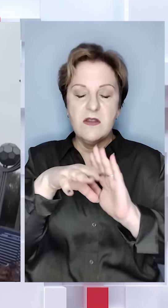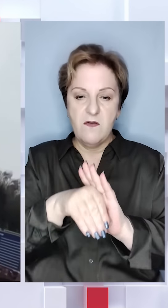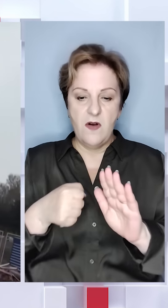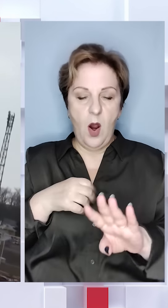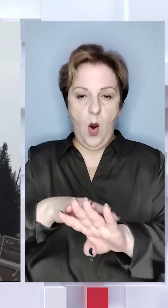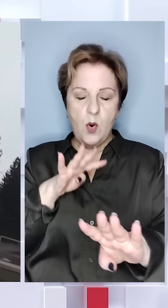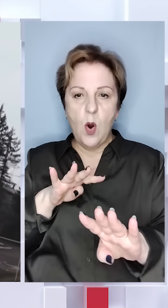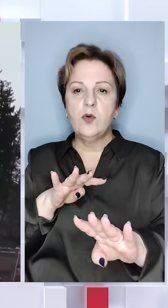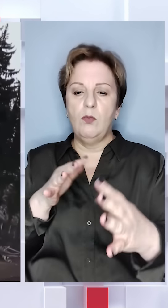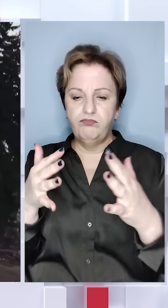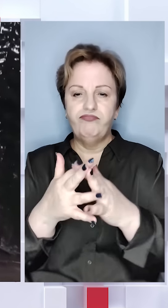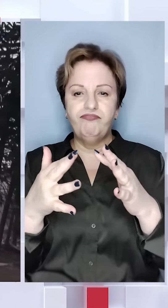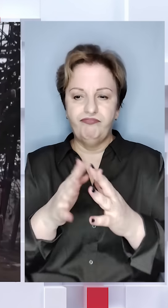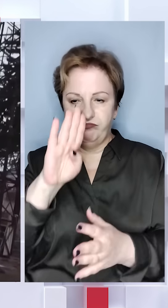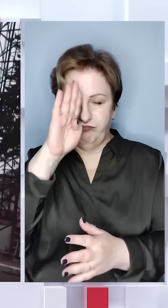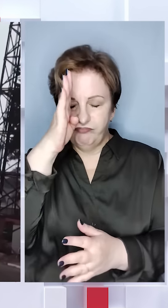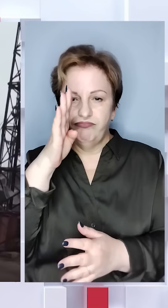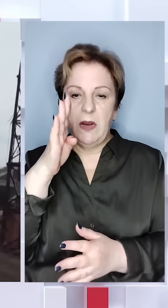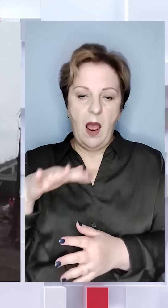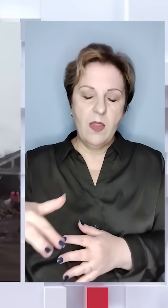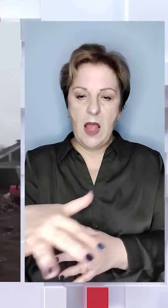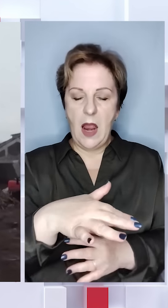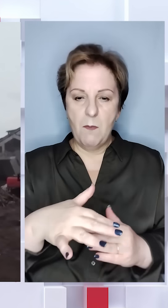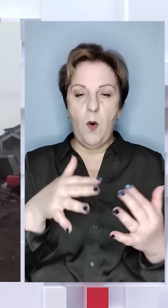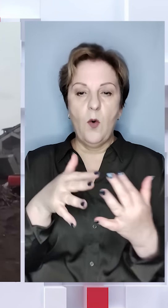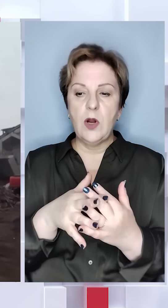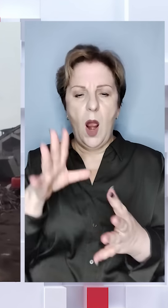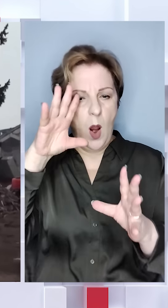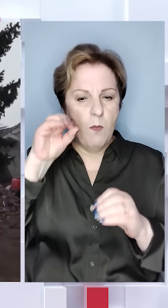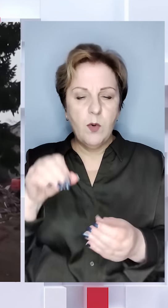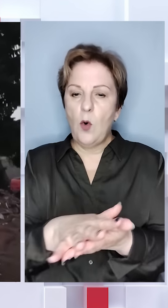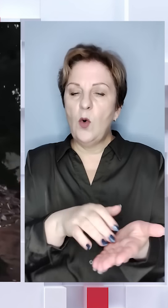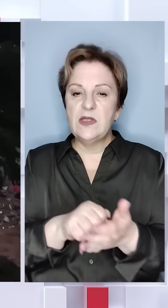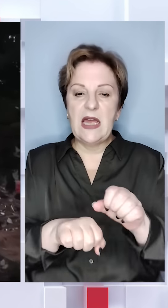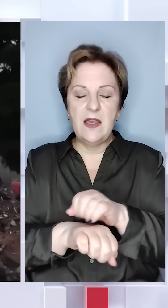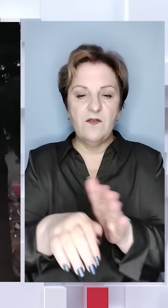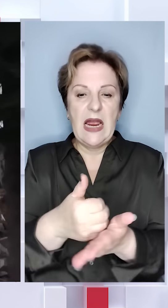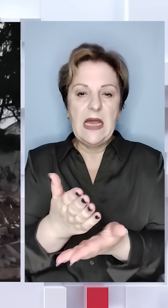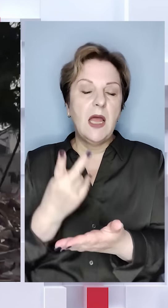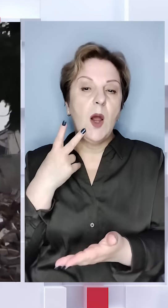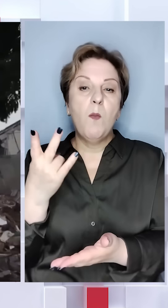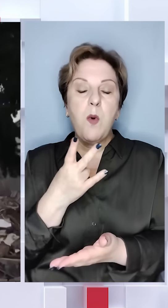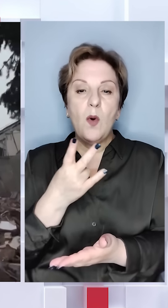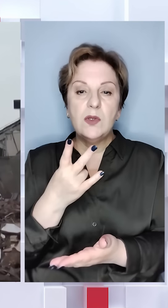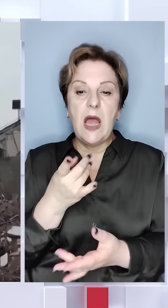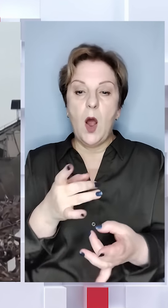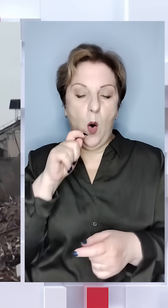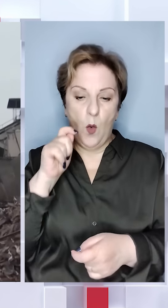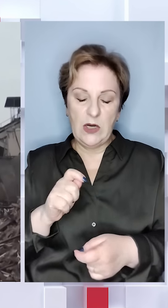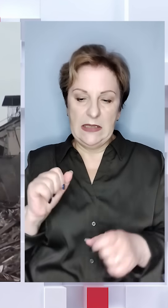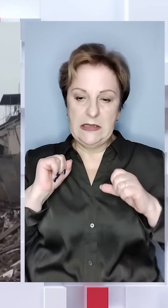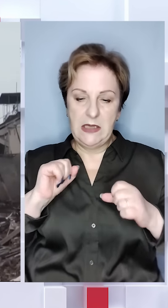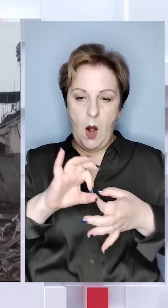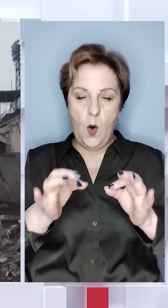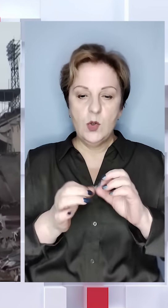оборони протистоять російським окупантам на полі бою. Попри зруйновану інфраструктуру та постійні обстріли, українські олімпійці